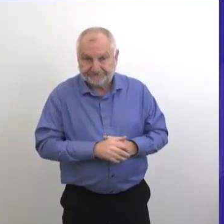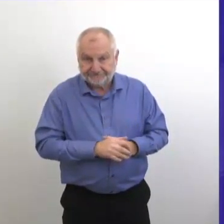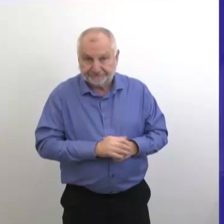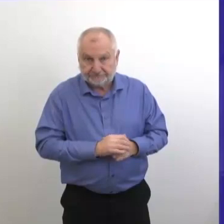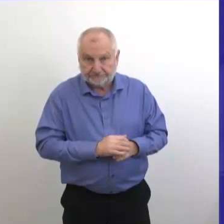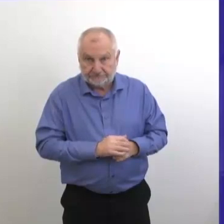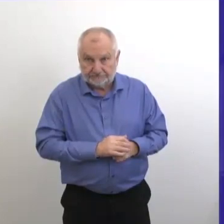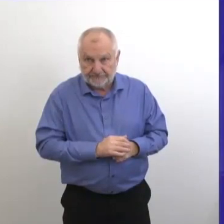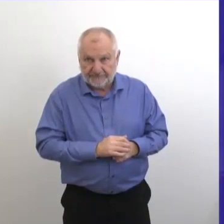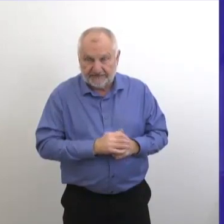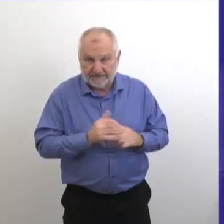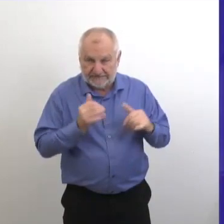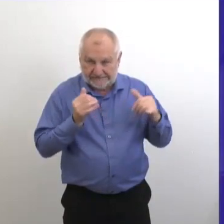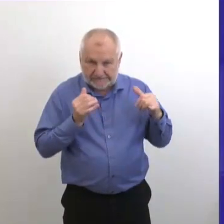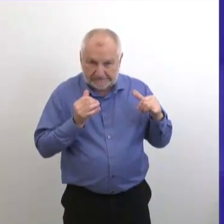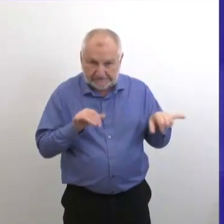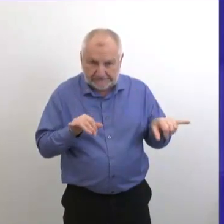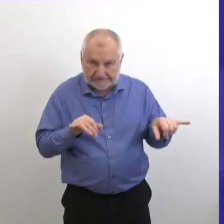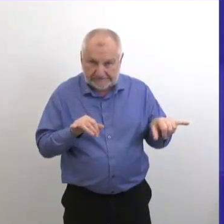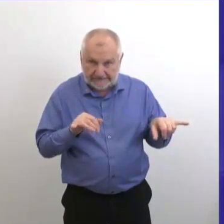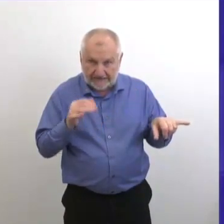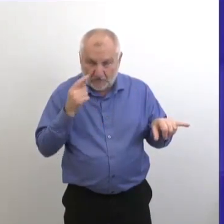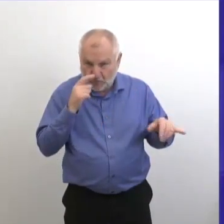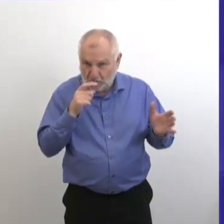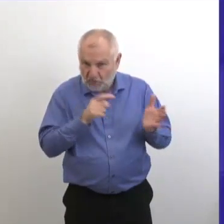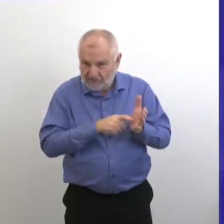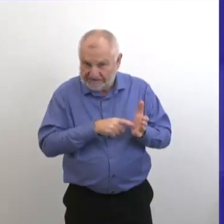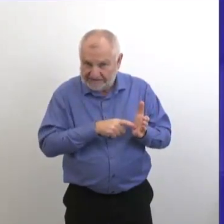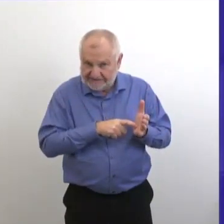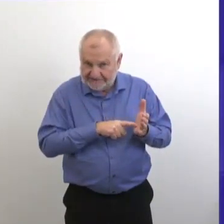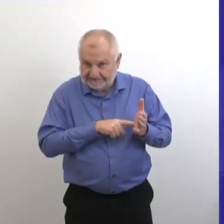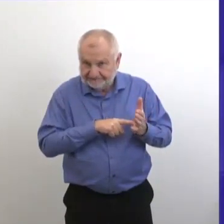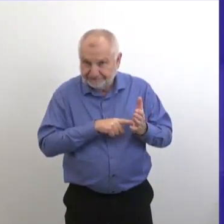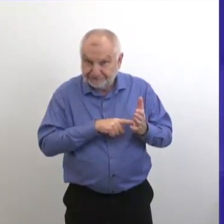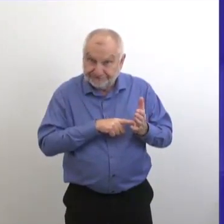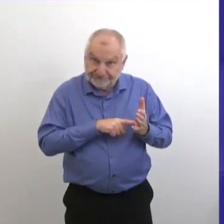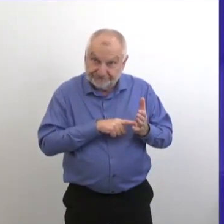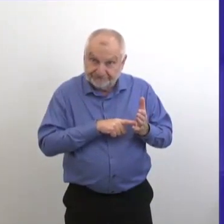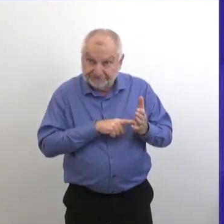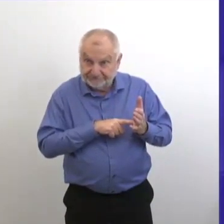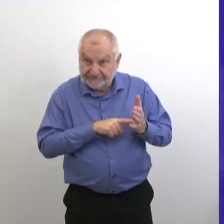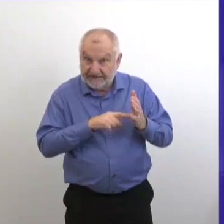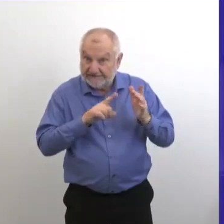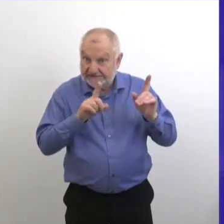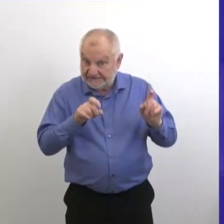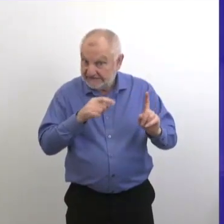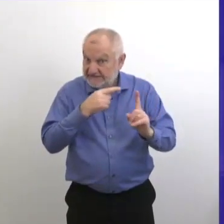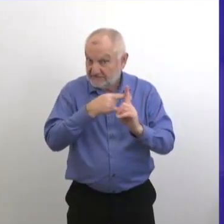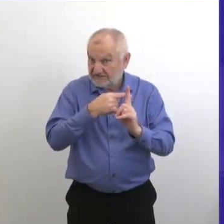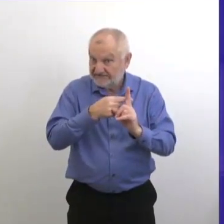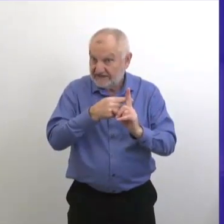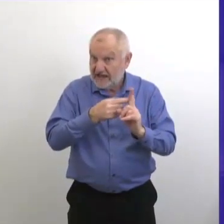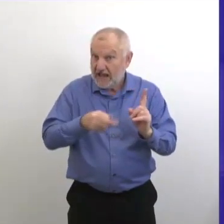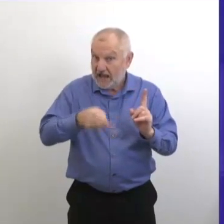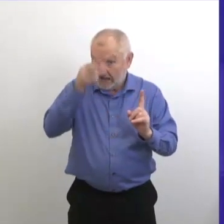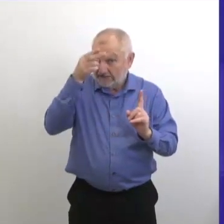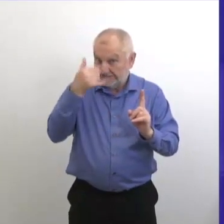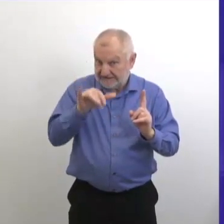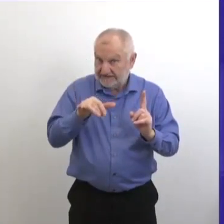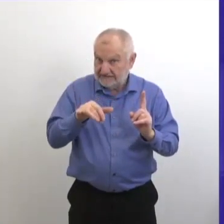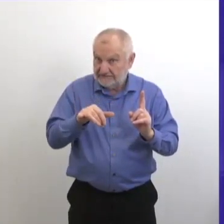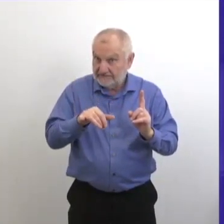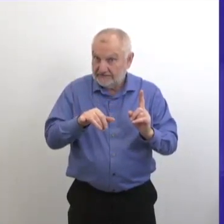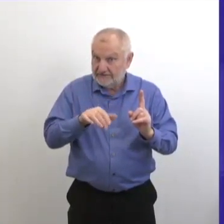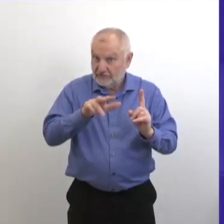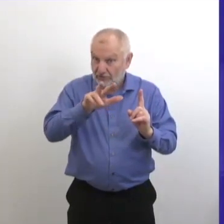alors on voit encore des chiffres très élevés de nouveaux cas de COVID-19, je veux dire 325